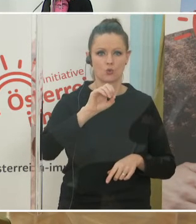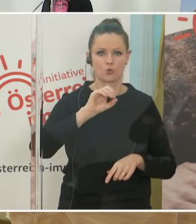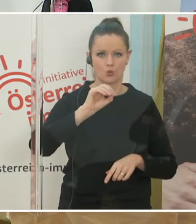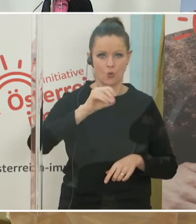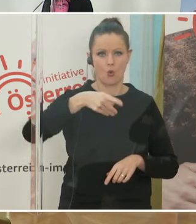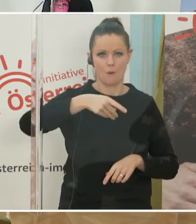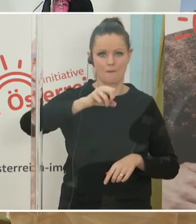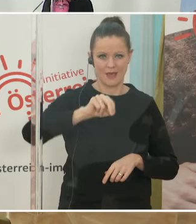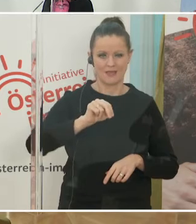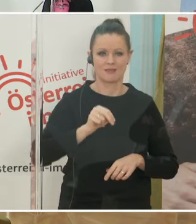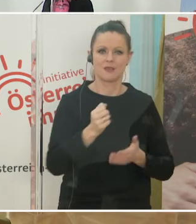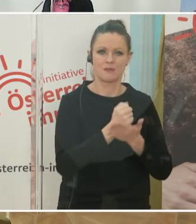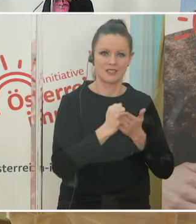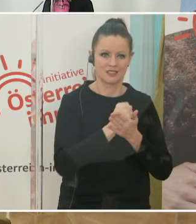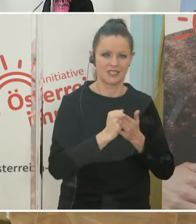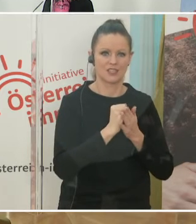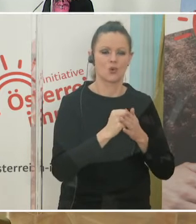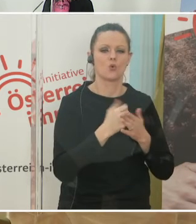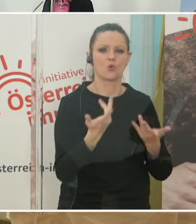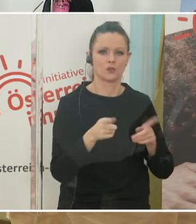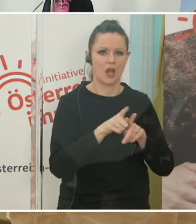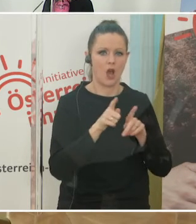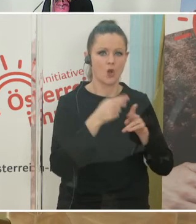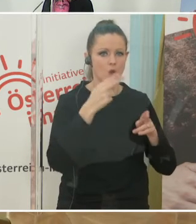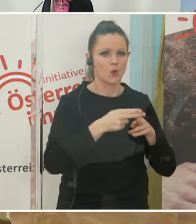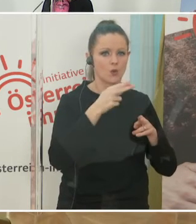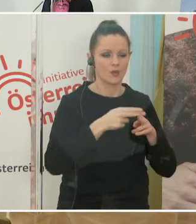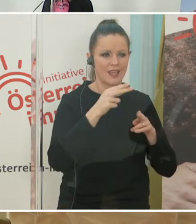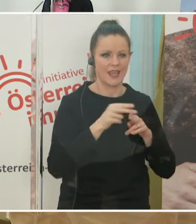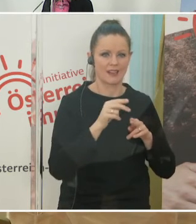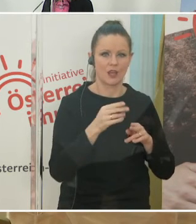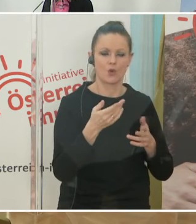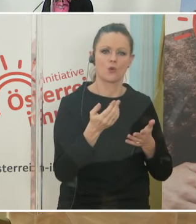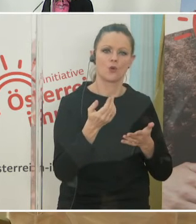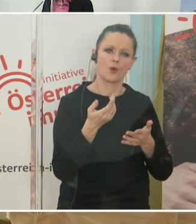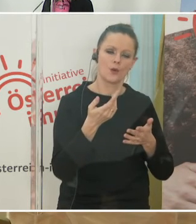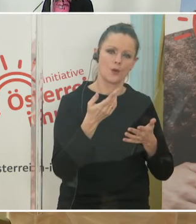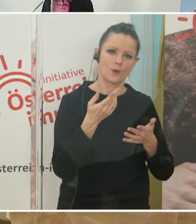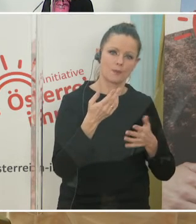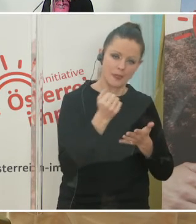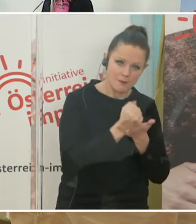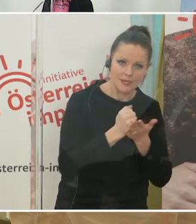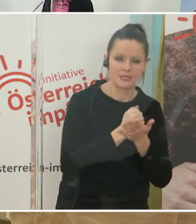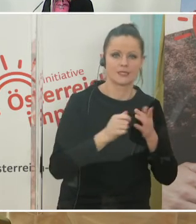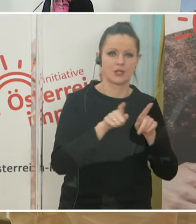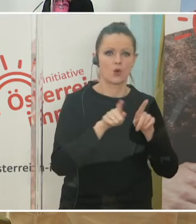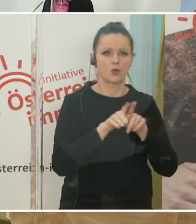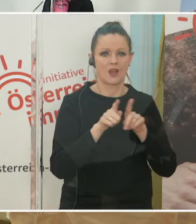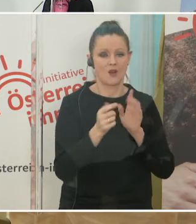Facharzt für Hygiene und Mikrobiologie, Gerichtssachverständiger und Impfexperte und Mitglied im Nationalen Impfgremium.